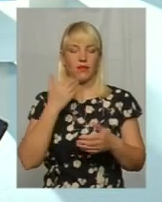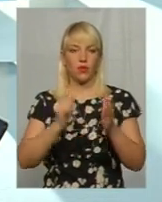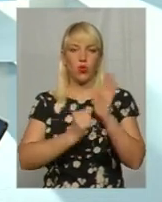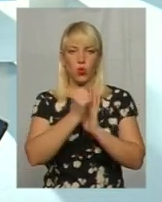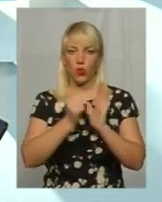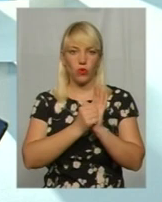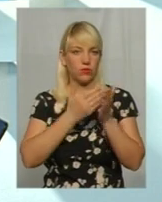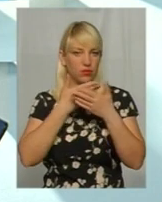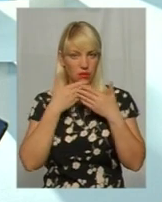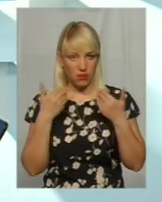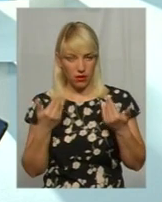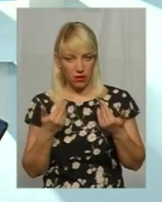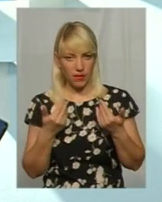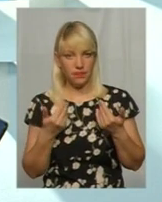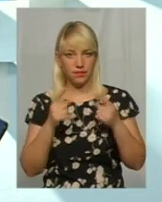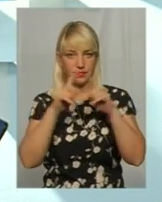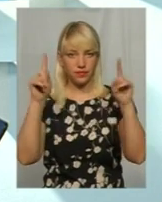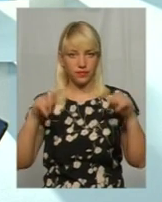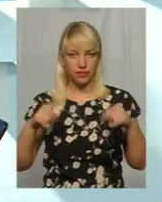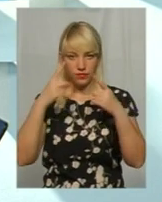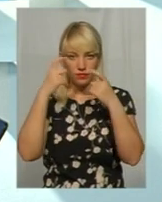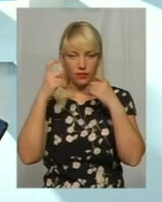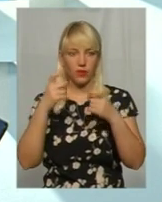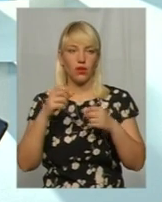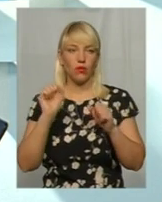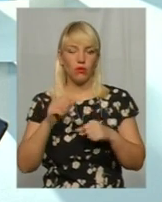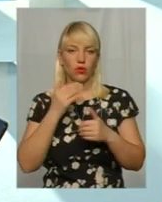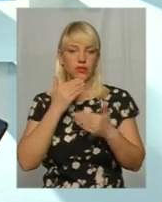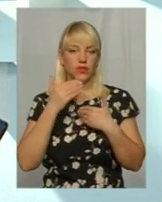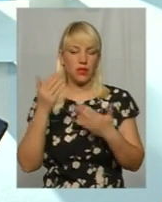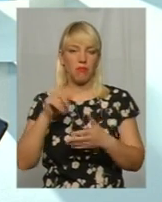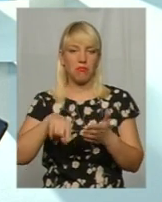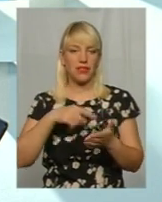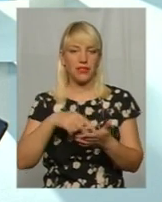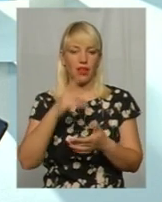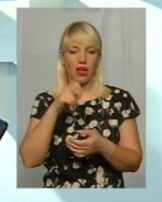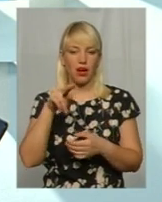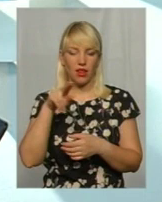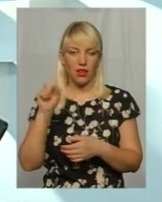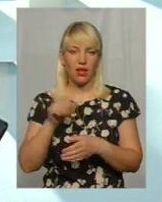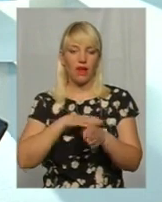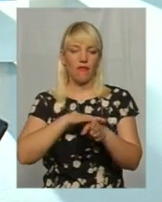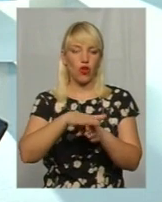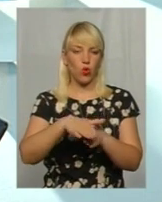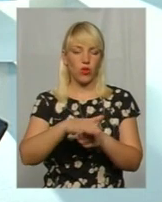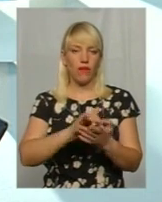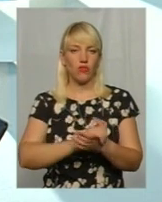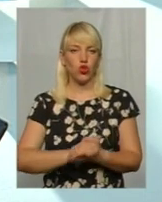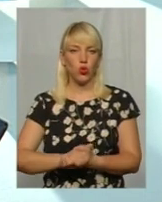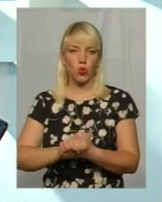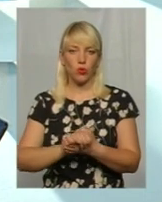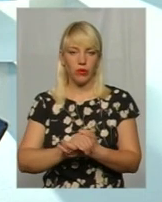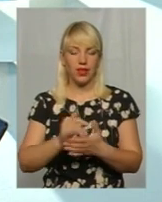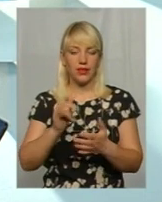завжди можна звернутися до Хпанельської міської ради, виконавчого комітету управління культури і туризму і з'ясувати, які